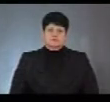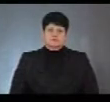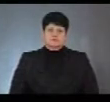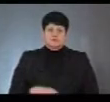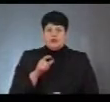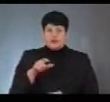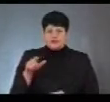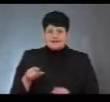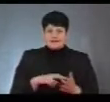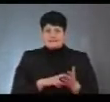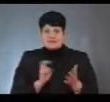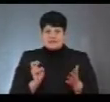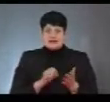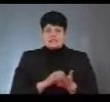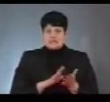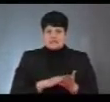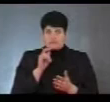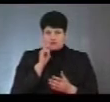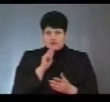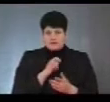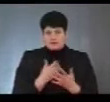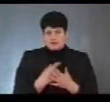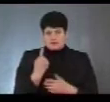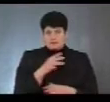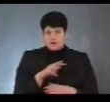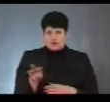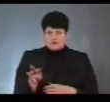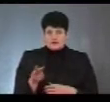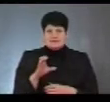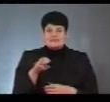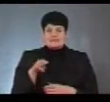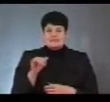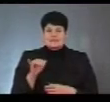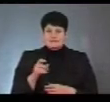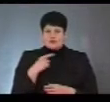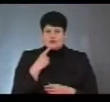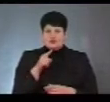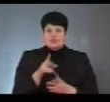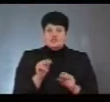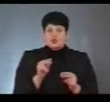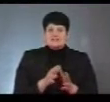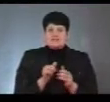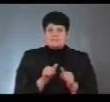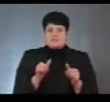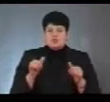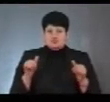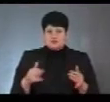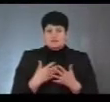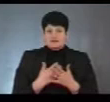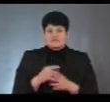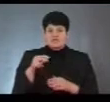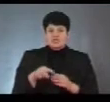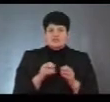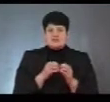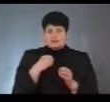Людей, які знялися з реєстрації в Україні майже мільйон. Статистика говорить, що їх число збільшується. Наприклад, в 2010